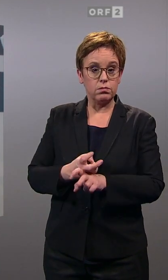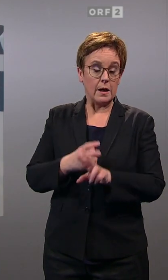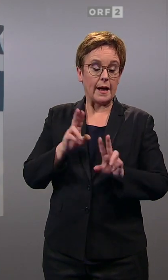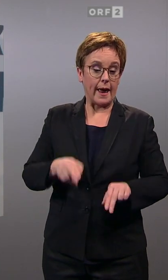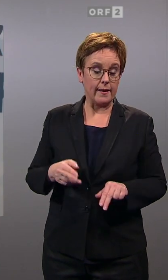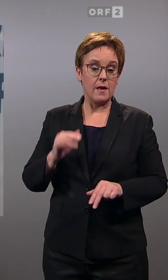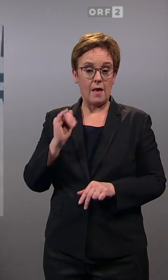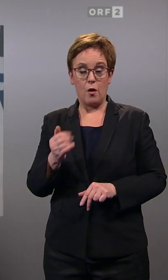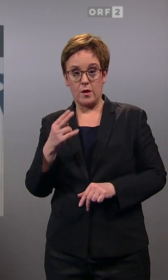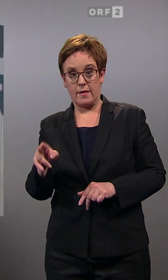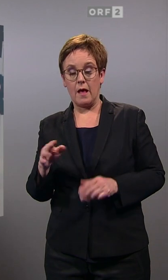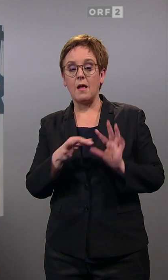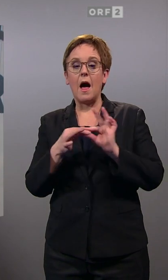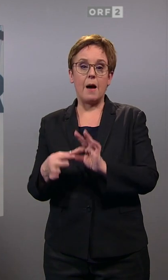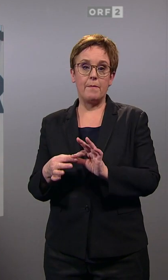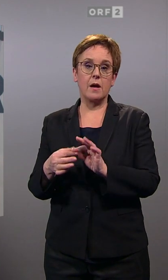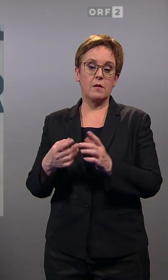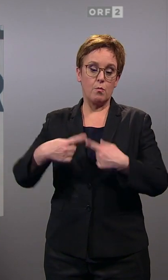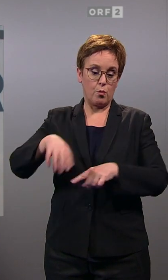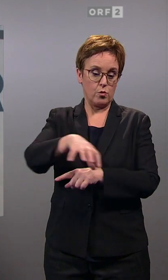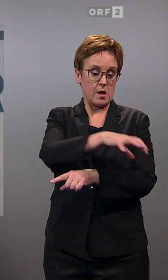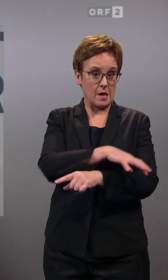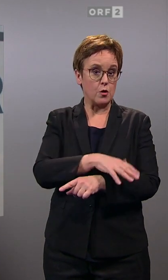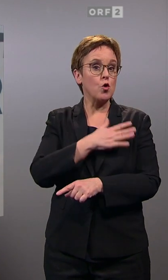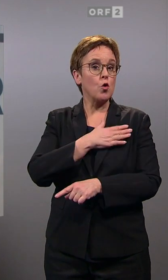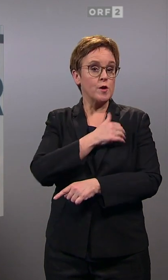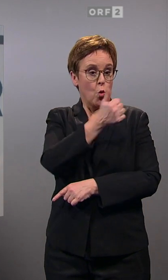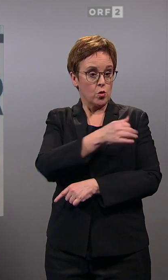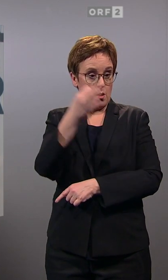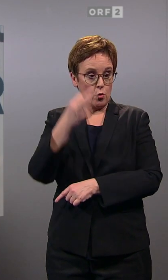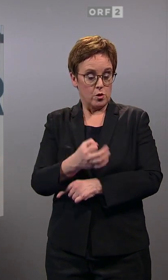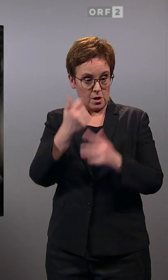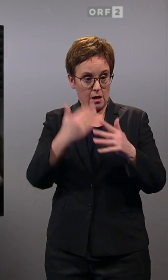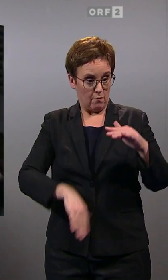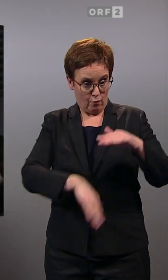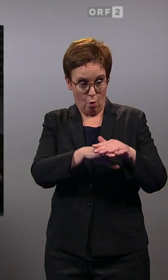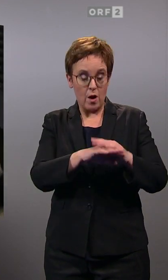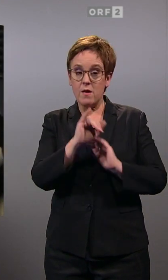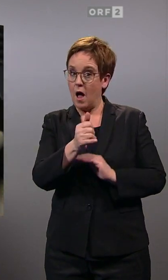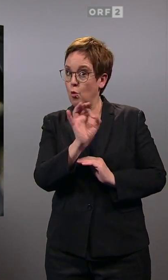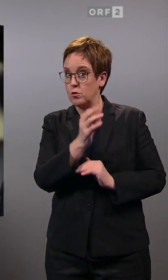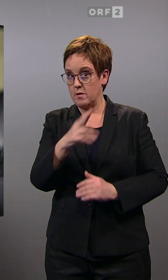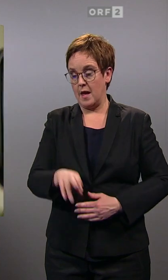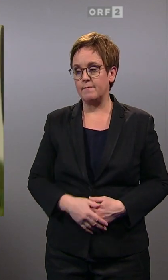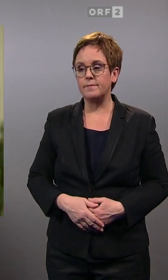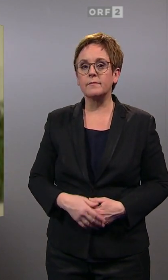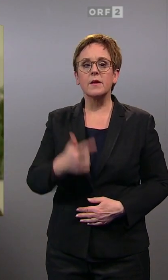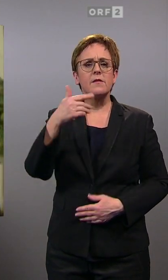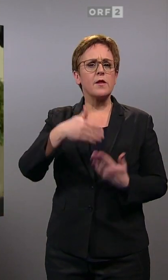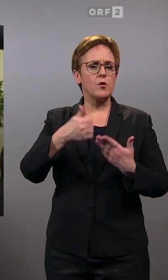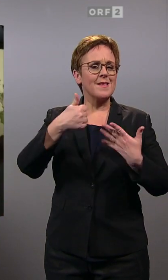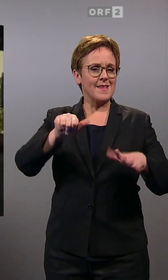kommt, hängt davon ab, ob die Bundesländer ihre 100%-Quote erfüllen. 2016 kehrt sie nach